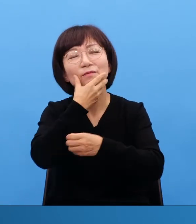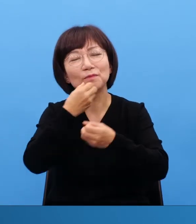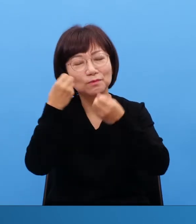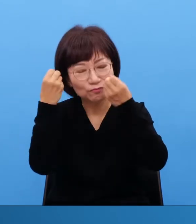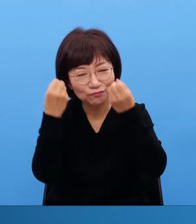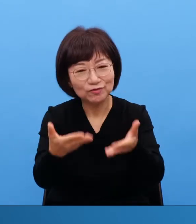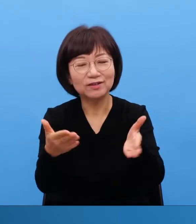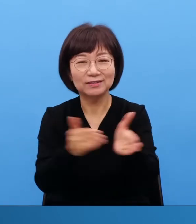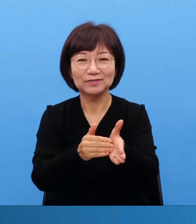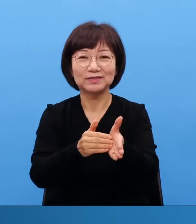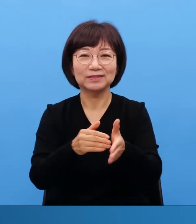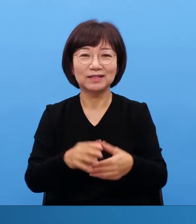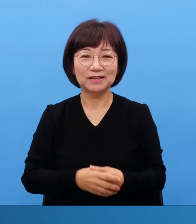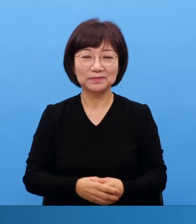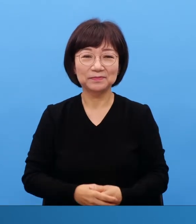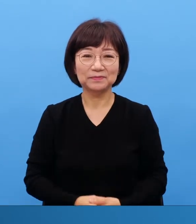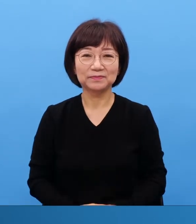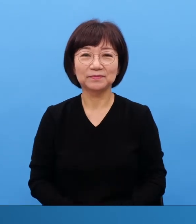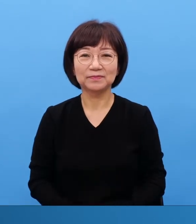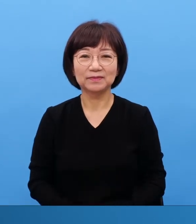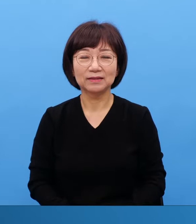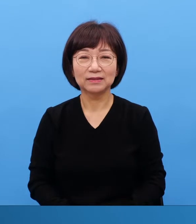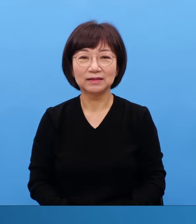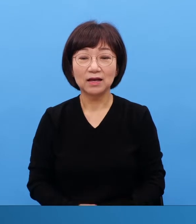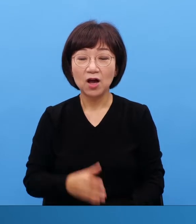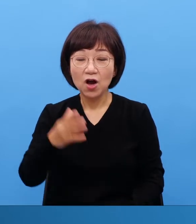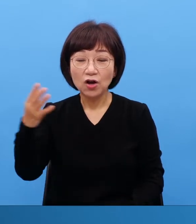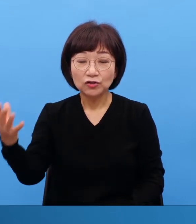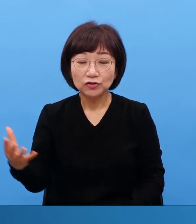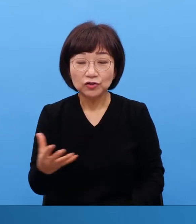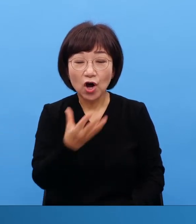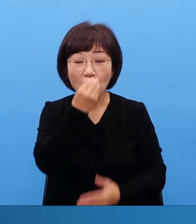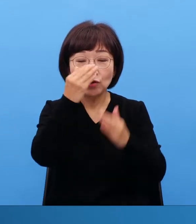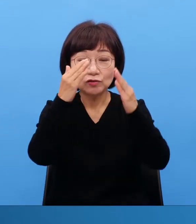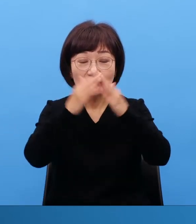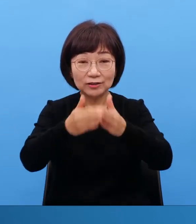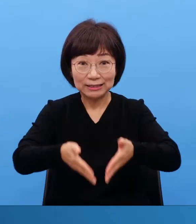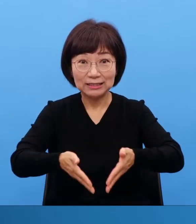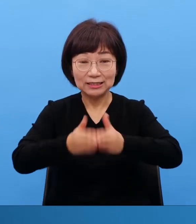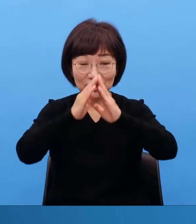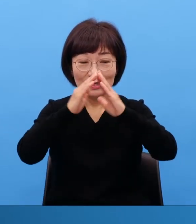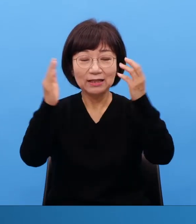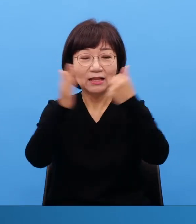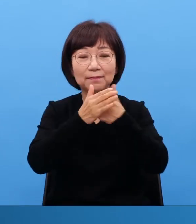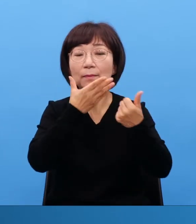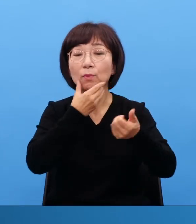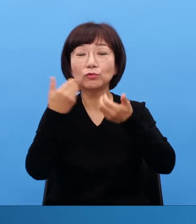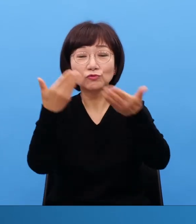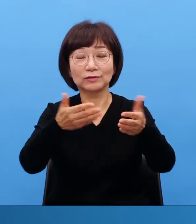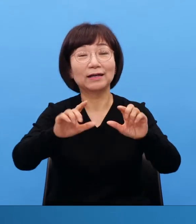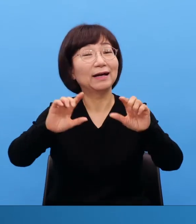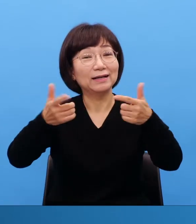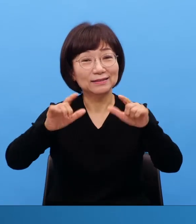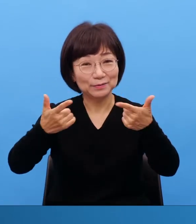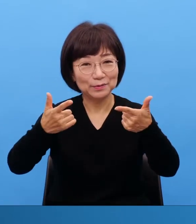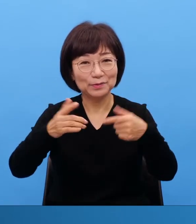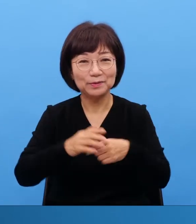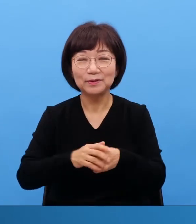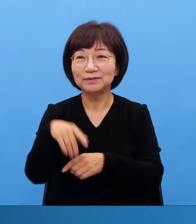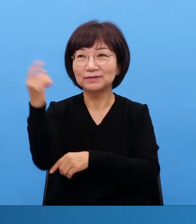성전을 지어야 되기 때문에 축복받은 게 아니고요 다윗은 벌써 어릴 때 품은 겁니다